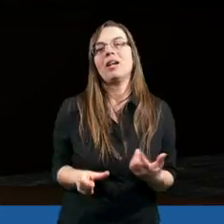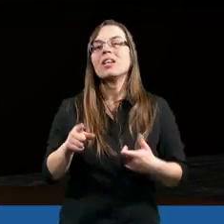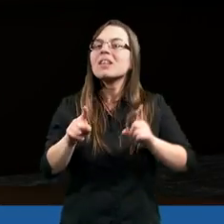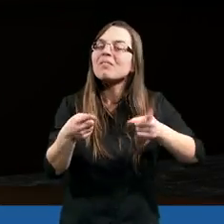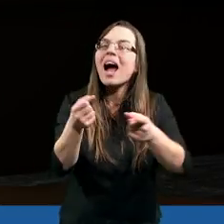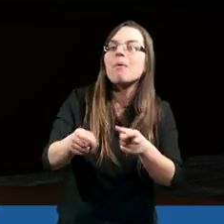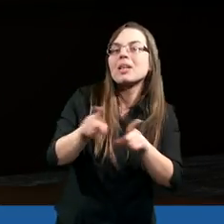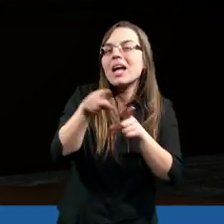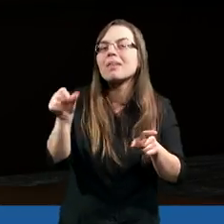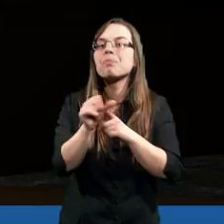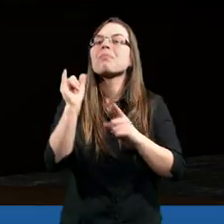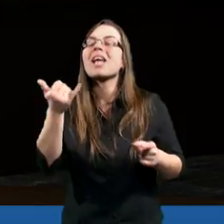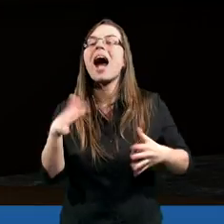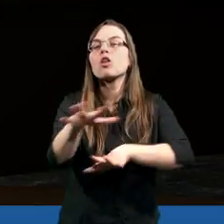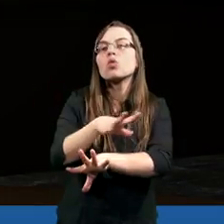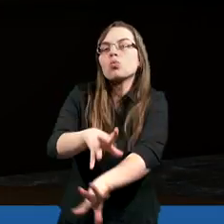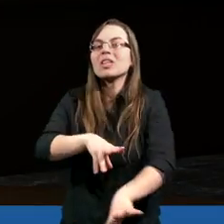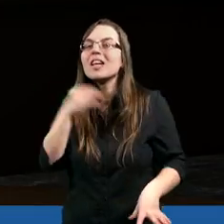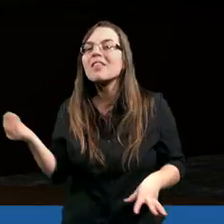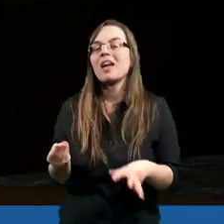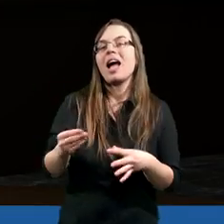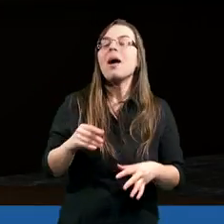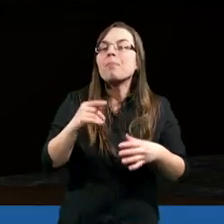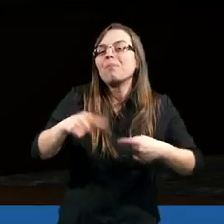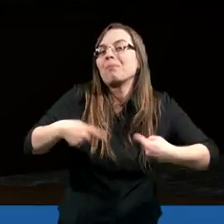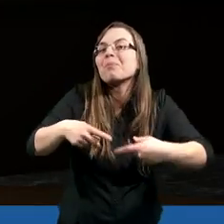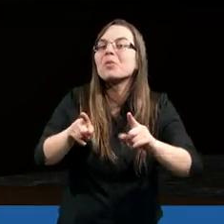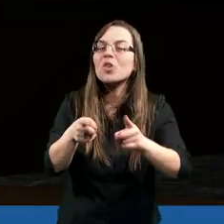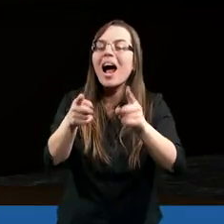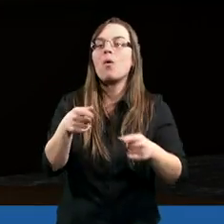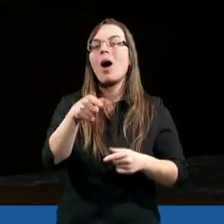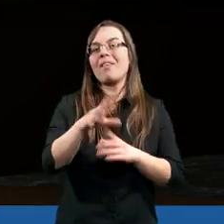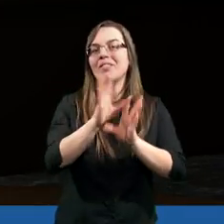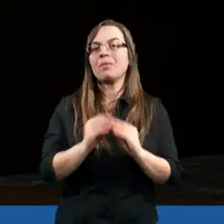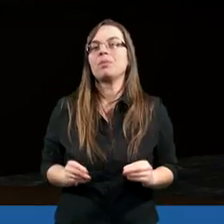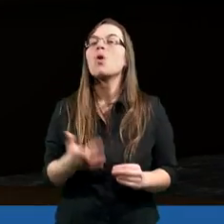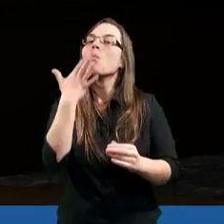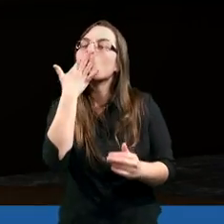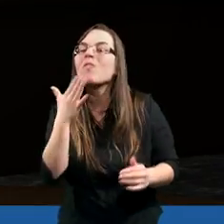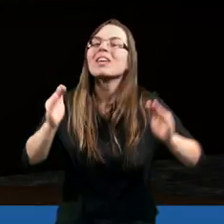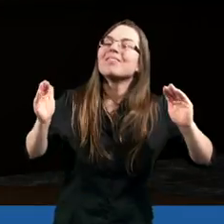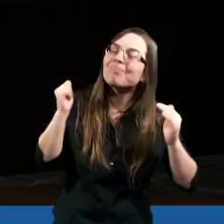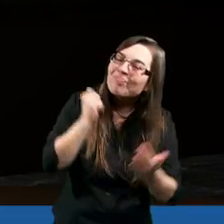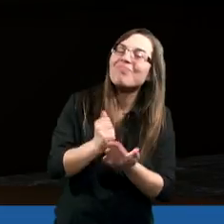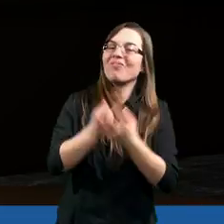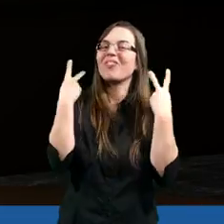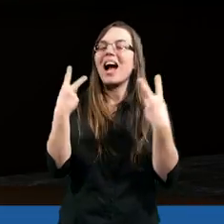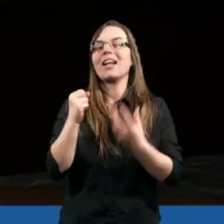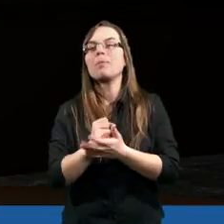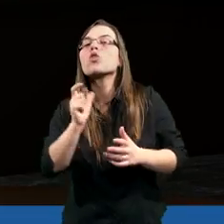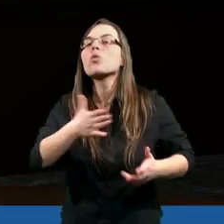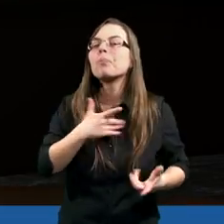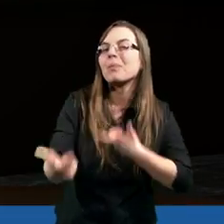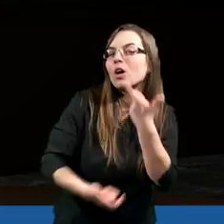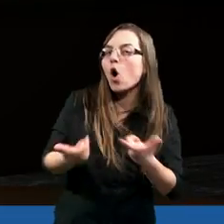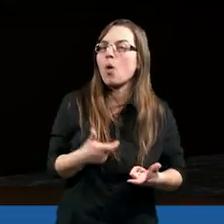to w wielu miejscach zobaczymy, jak Duch Święty instruuje swoich apostołów. Mówi im konkretnie, co mają robić, jak